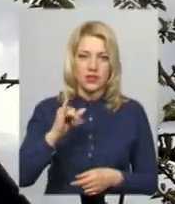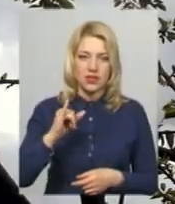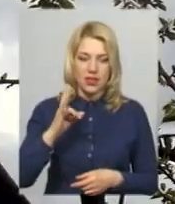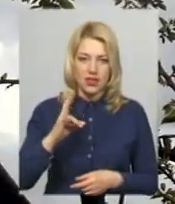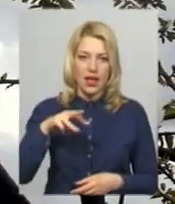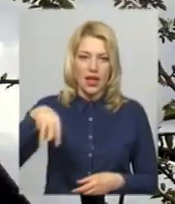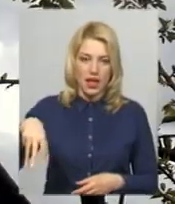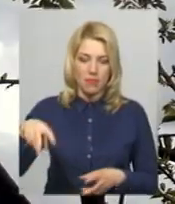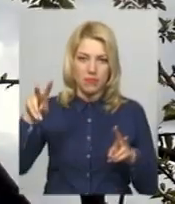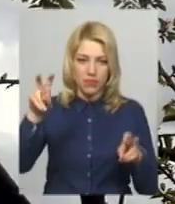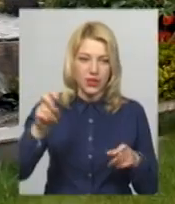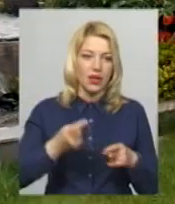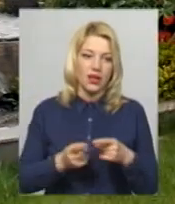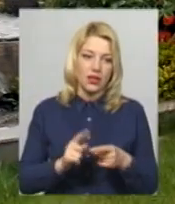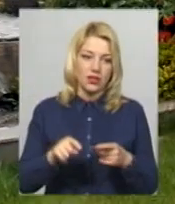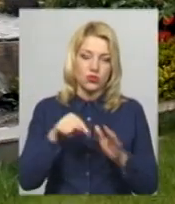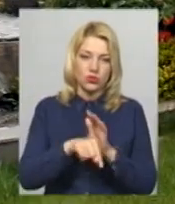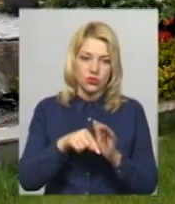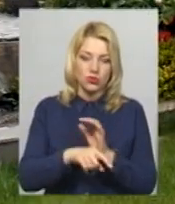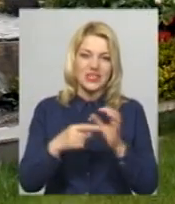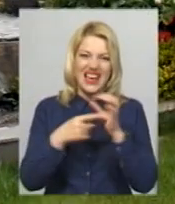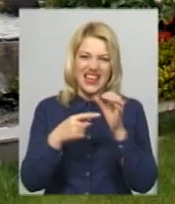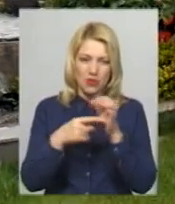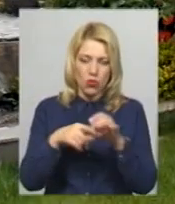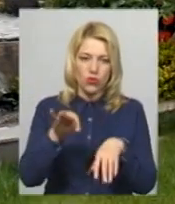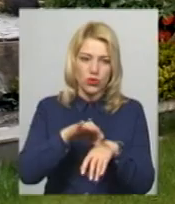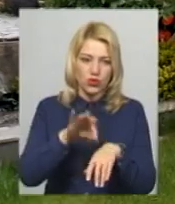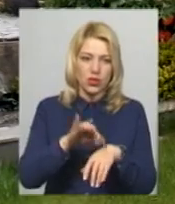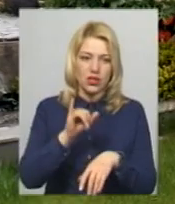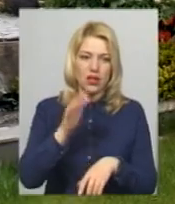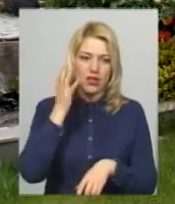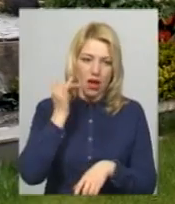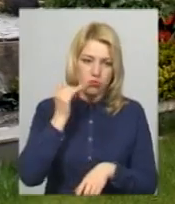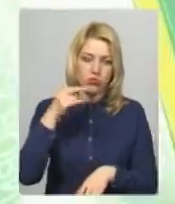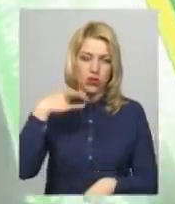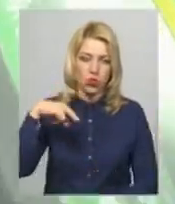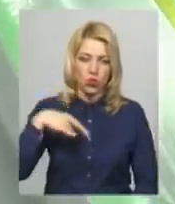Стосується обробка від грибкових хвороб і яблук та груш. Світлана Поробок, новини, Поділля, центр.